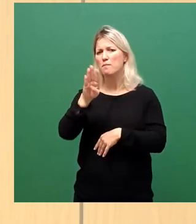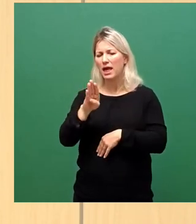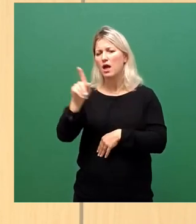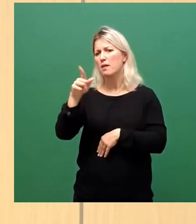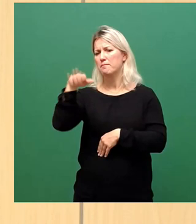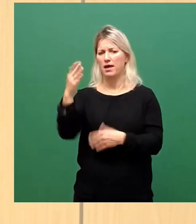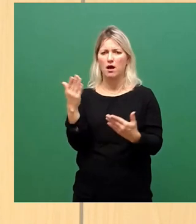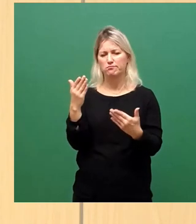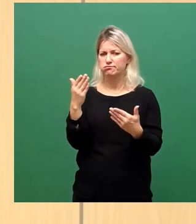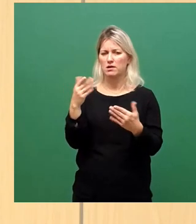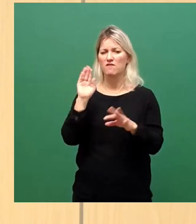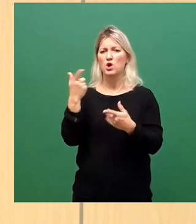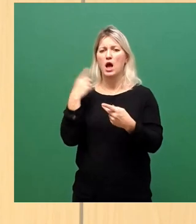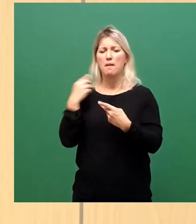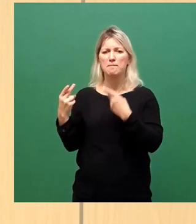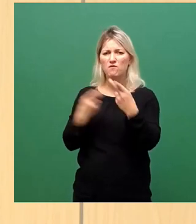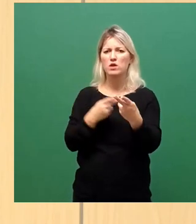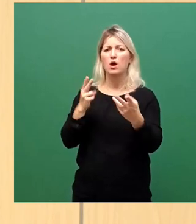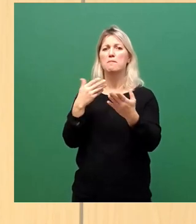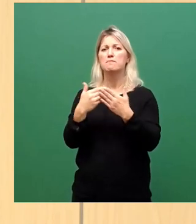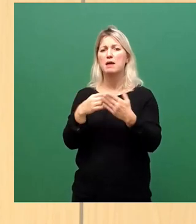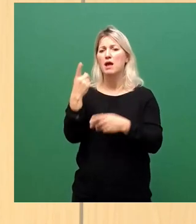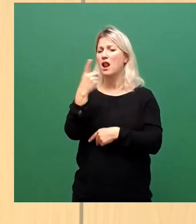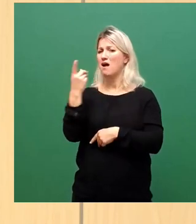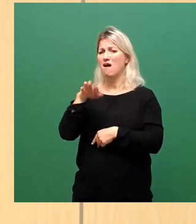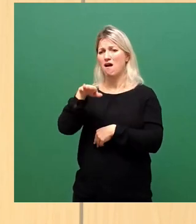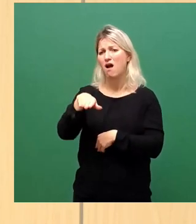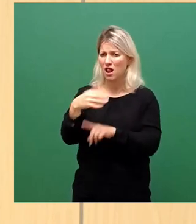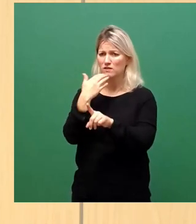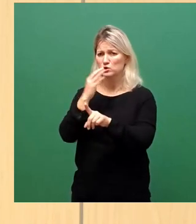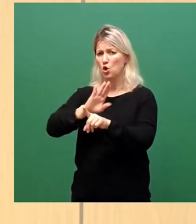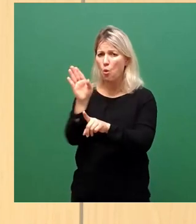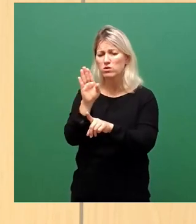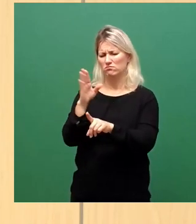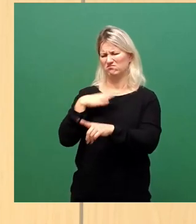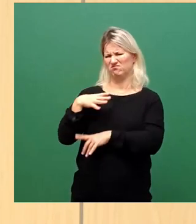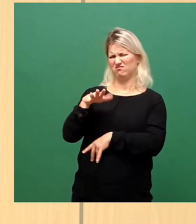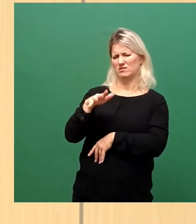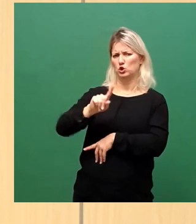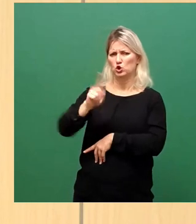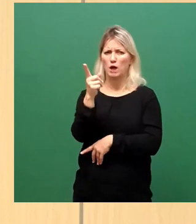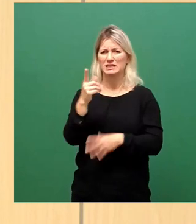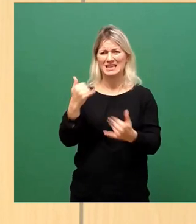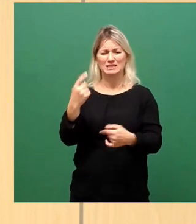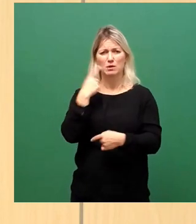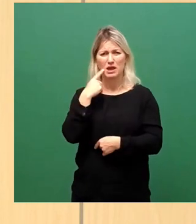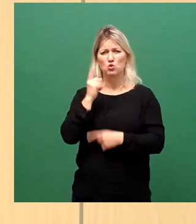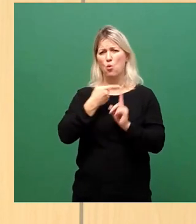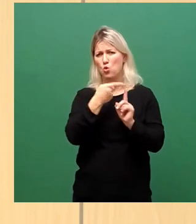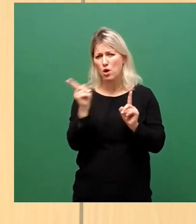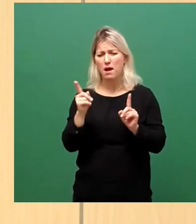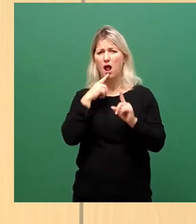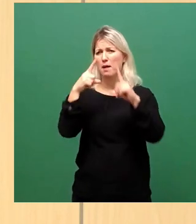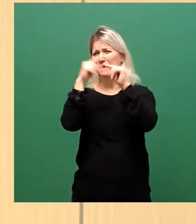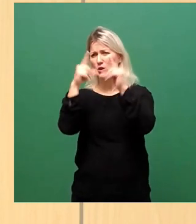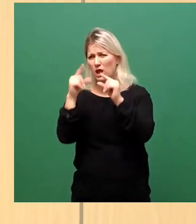Beförderungsmittel ohne Haltewunsch von der DVB kritisch gesehen. In der jetzigen Zeit noch überall Informationen und Piktogramme anzubringen, halten wir